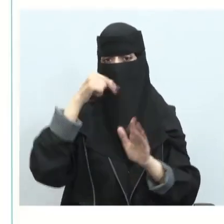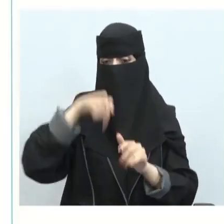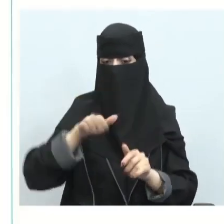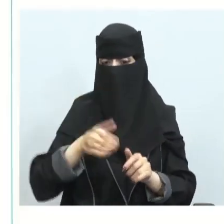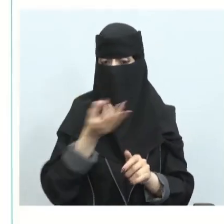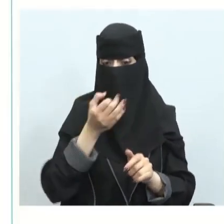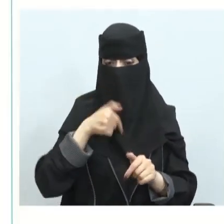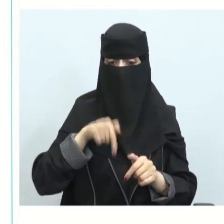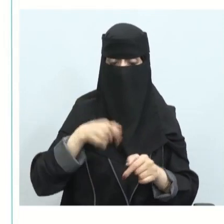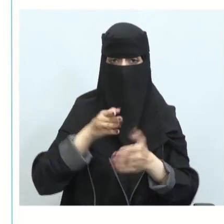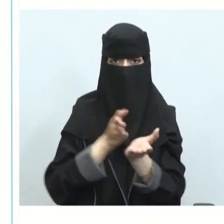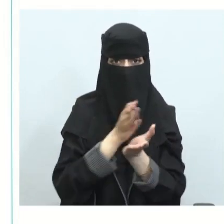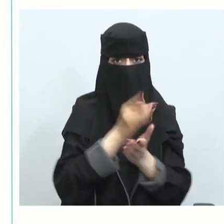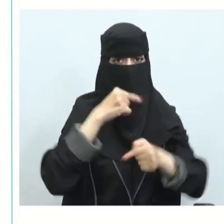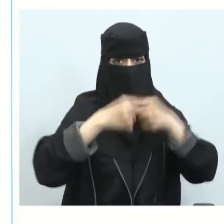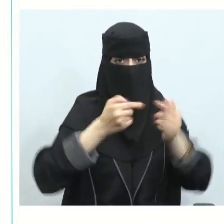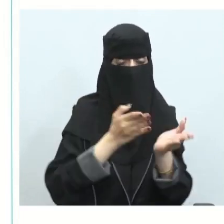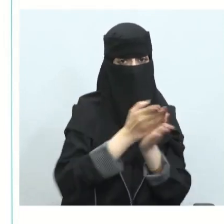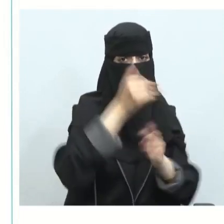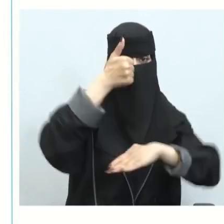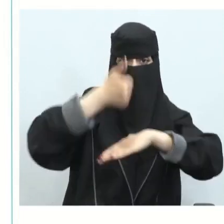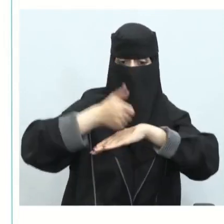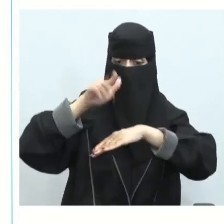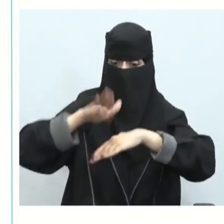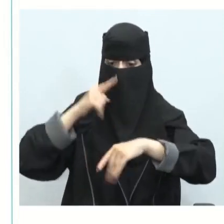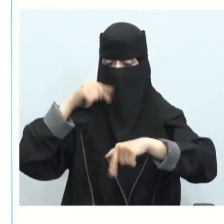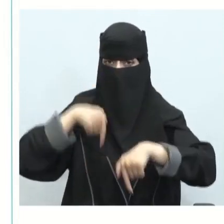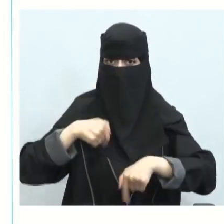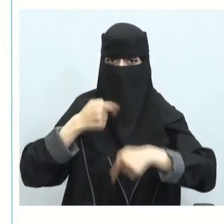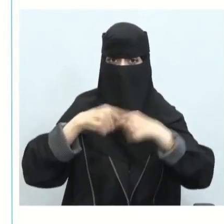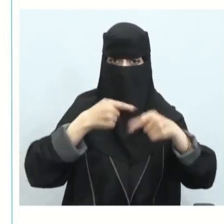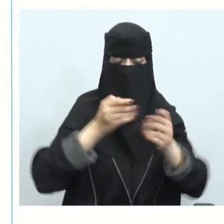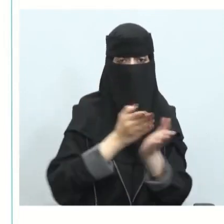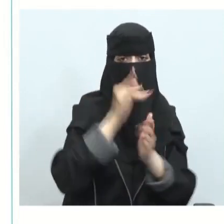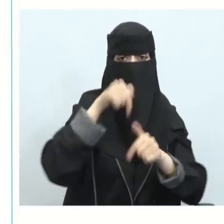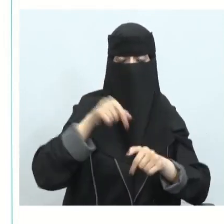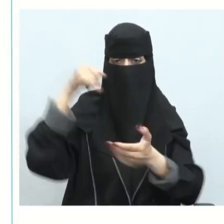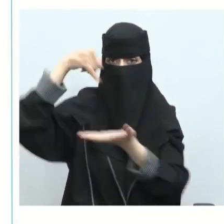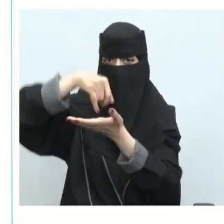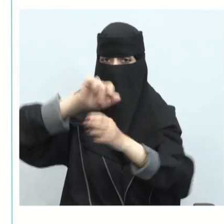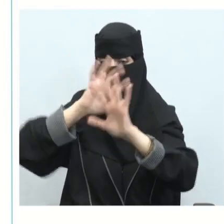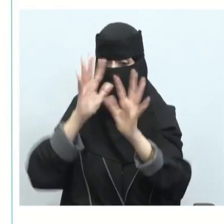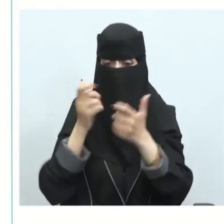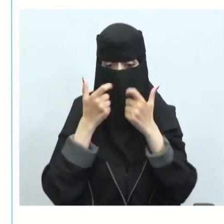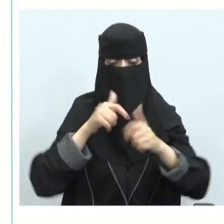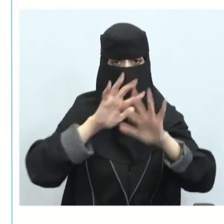تحدثنا عن مجالات استدامة الرئيسة ذكرنا أن الاستدامة هي محور تركيز جميع الفعاليات